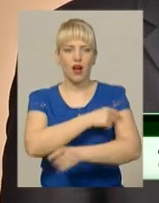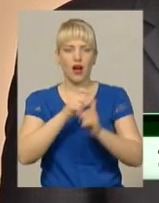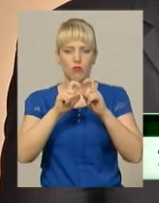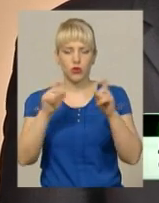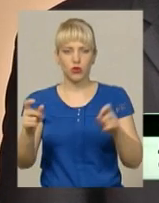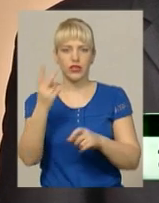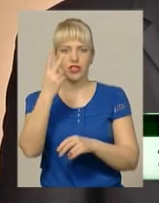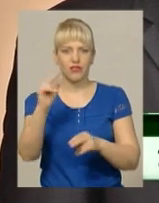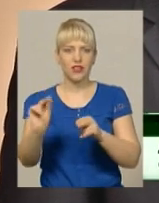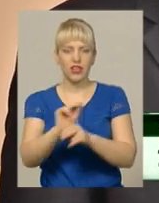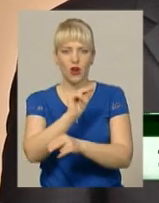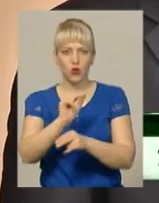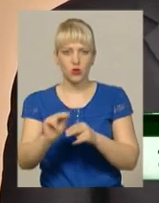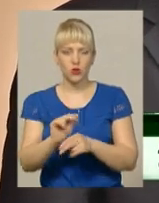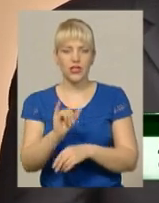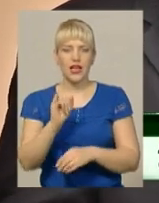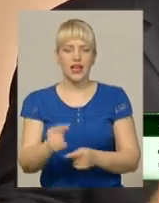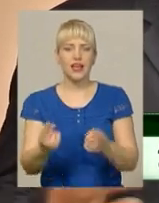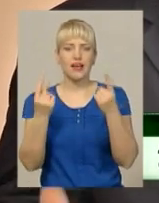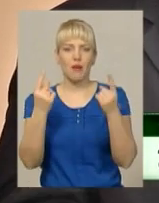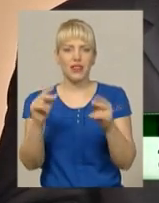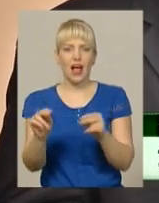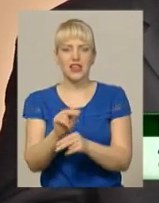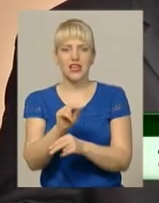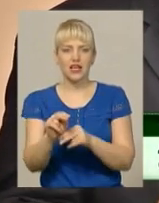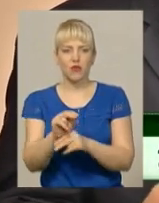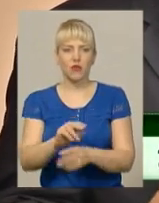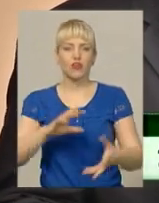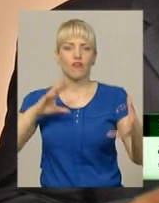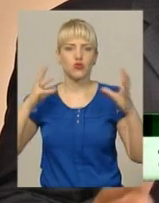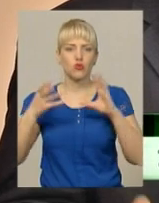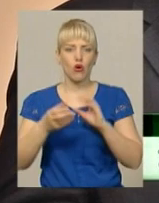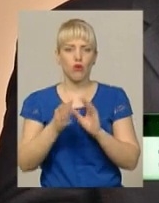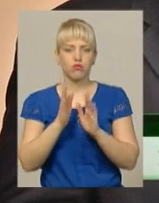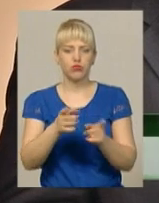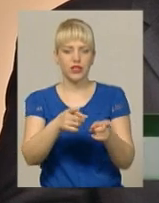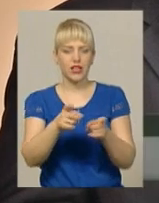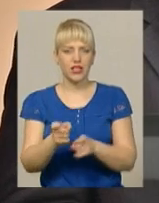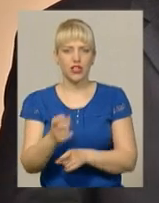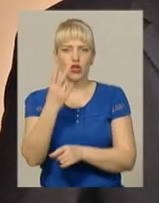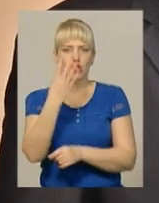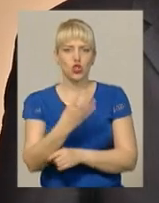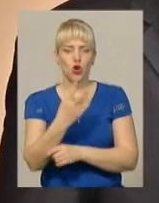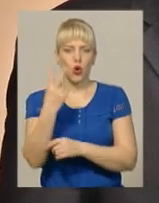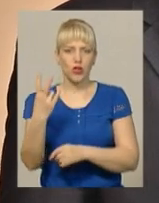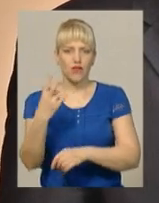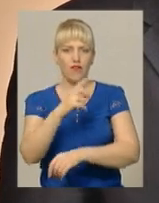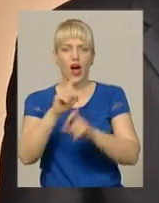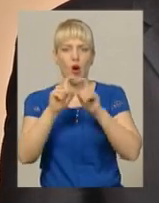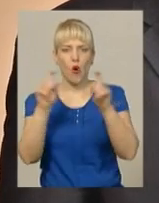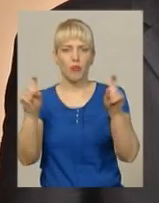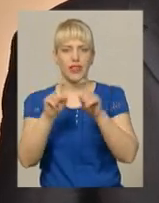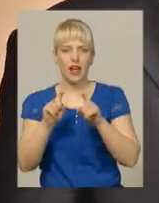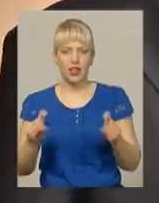реконструкції, і капітальний ремонт всього буде задіяно 42 об'єкти, забезпечення